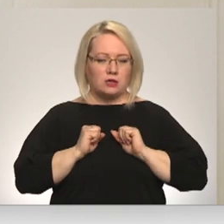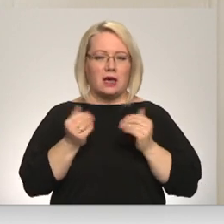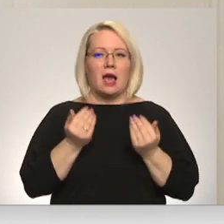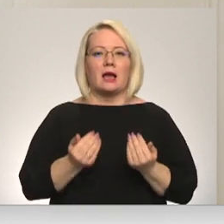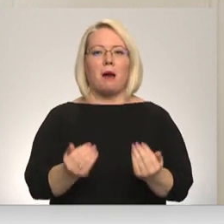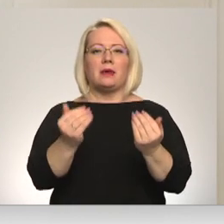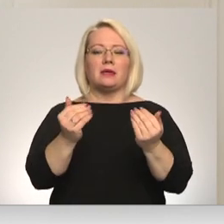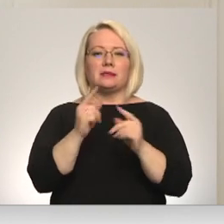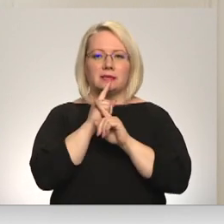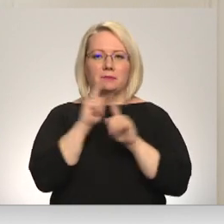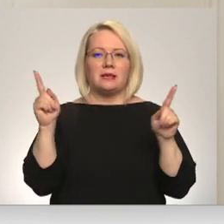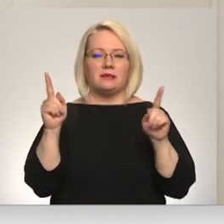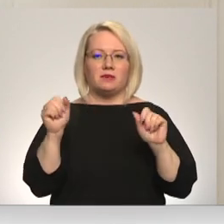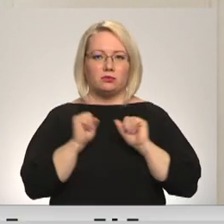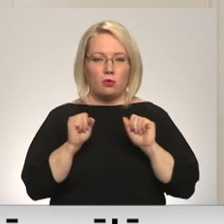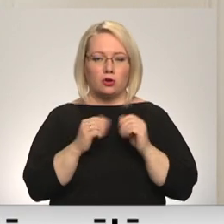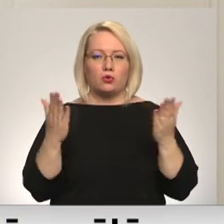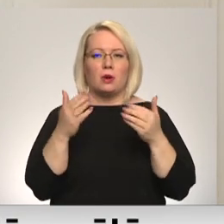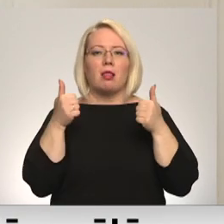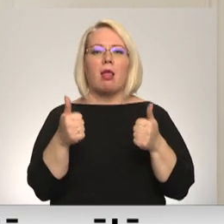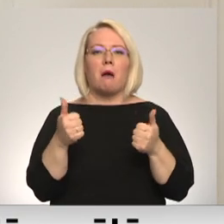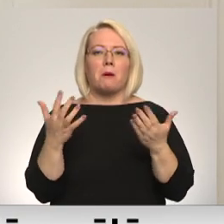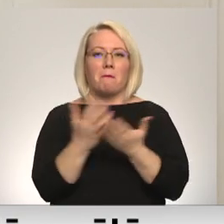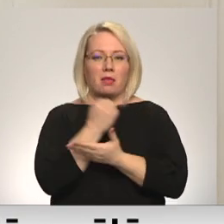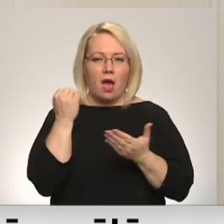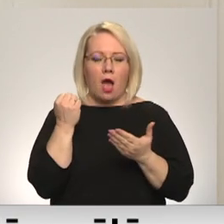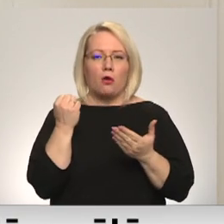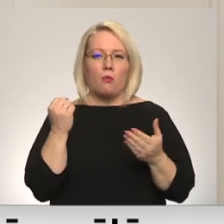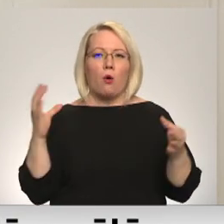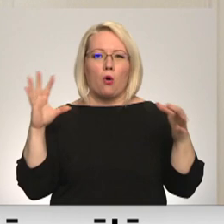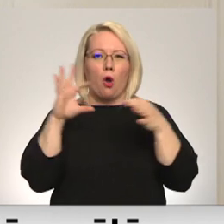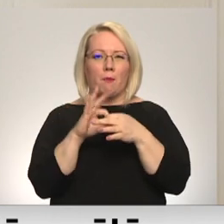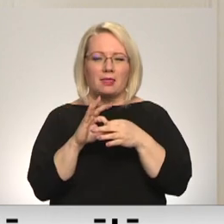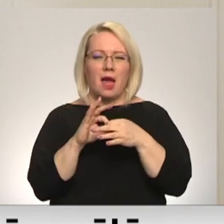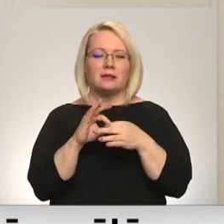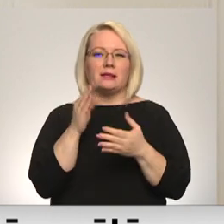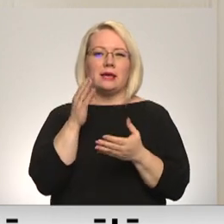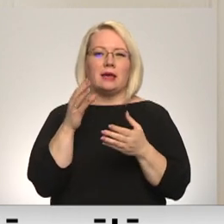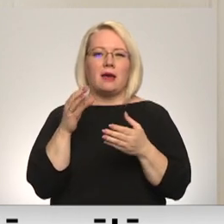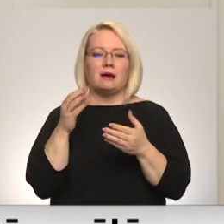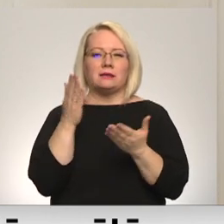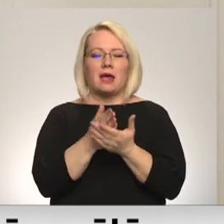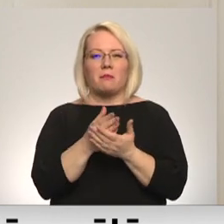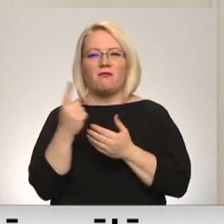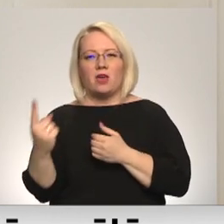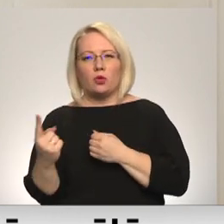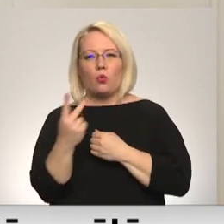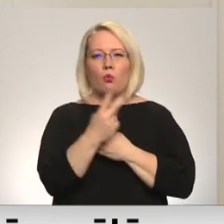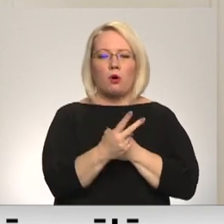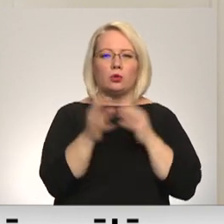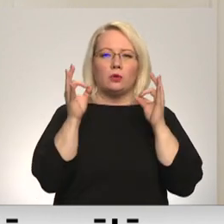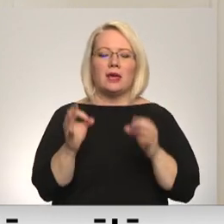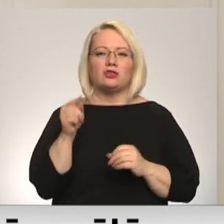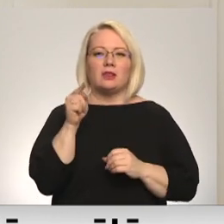specifiski sports, kur mums ir ļoti labi panākumi. Un kombinācija starp vienu un otru ir tieši tas,